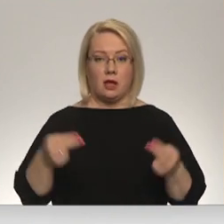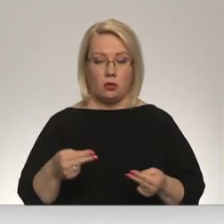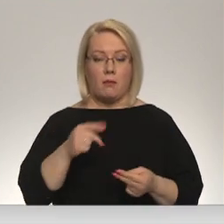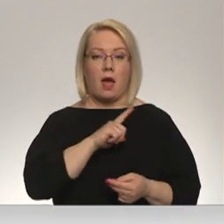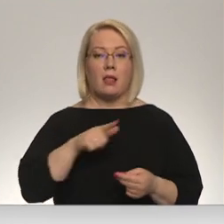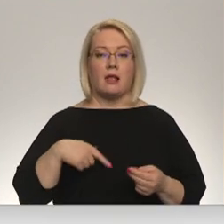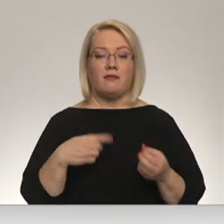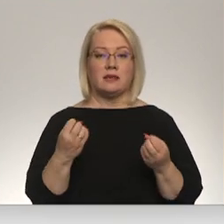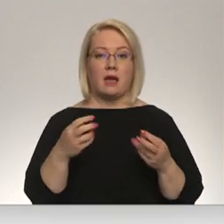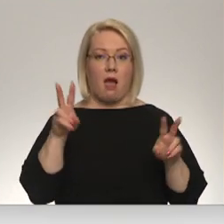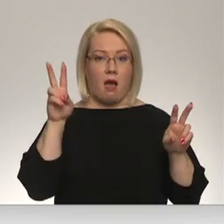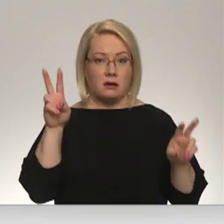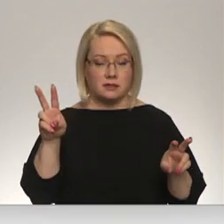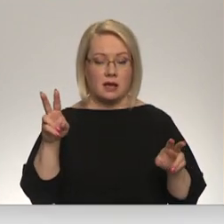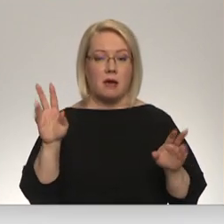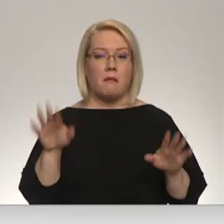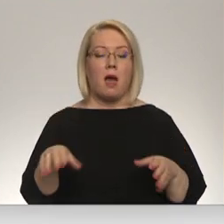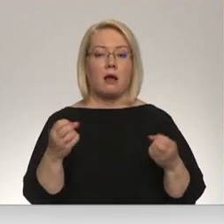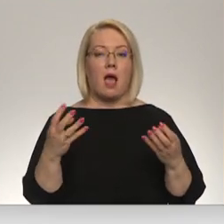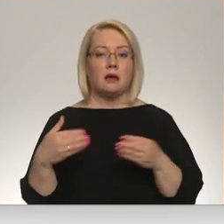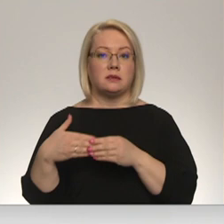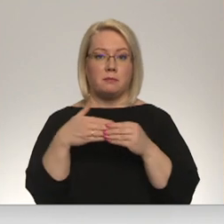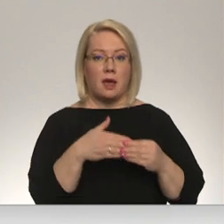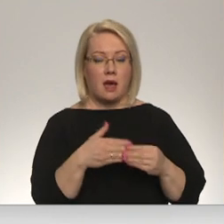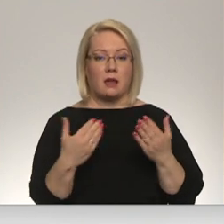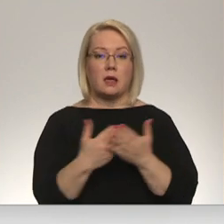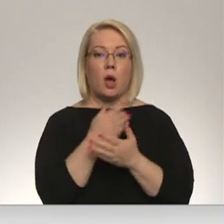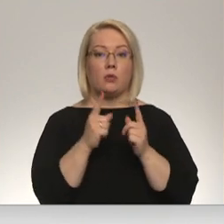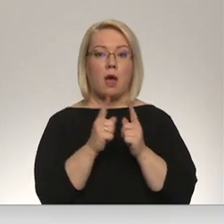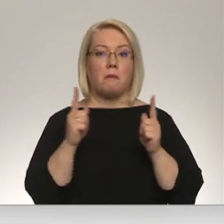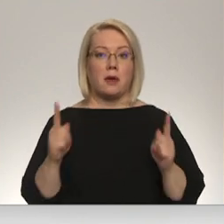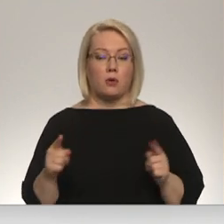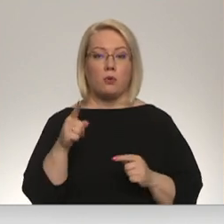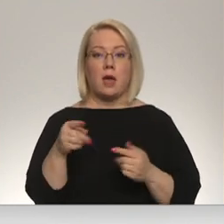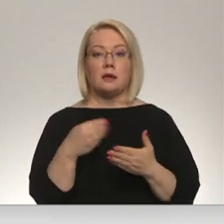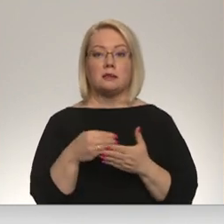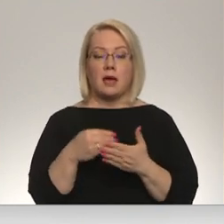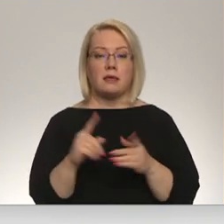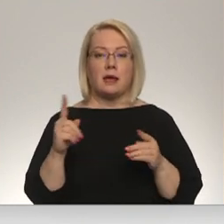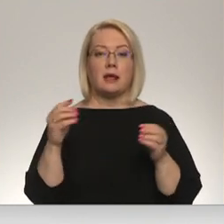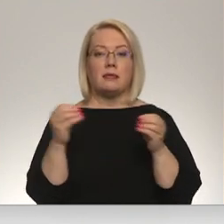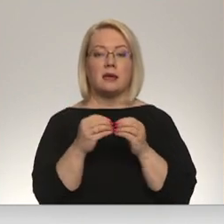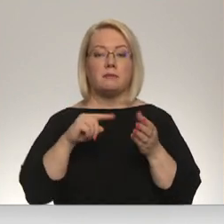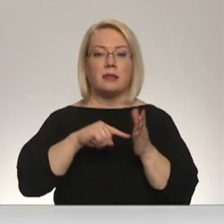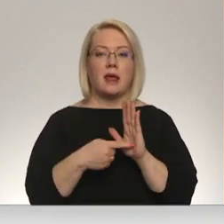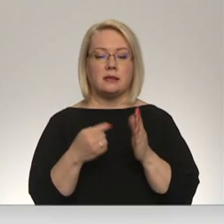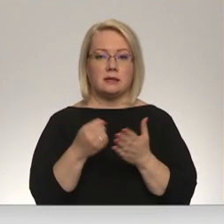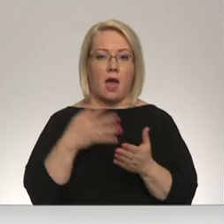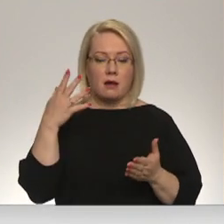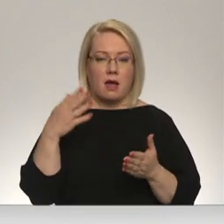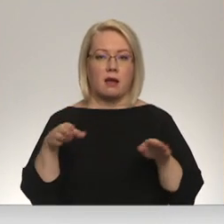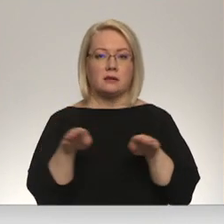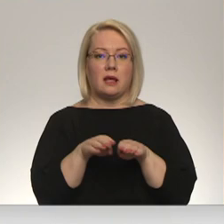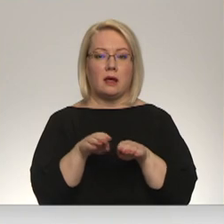gāzi par dabas gāzes piegādi tagad jaunā periodā. Un tā cena ir desmit reizes lielāka, nekā mēs līdz šim